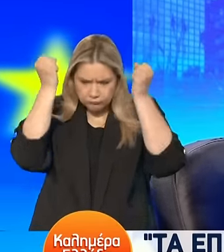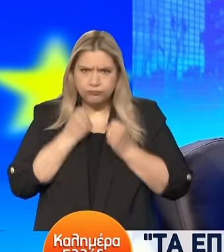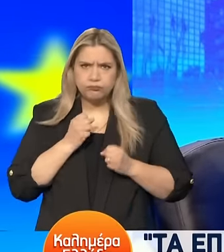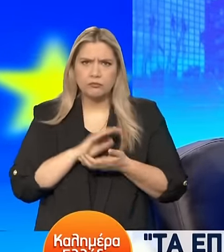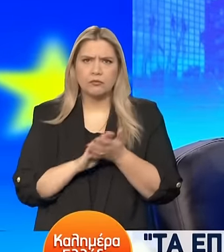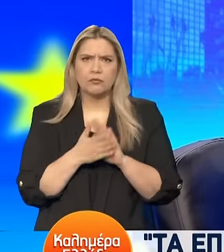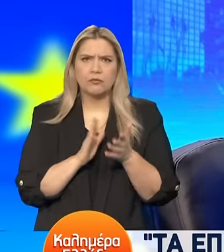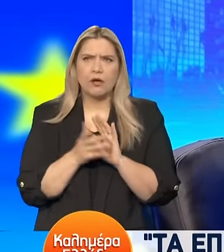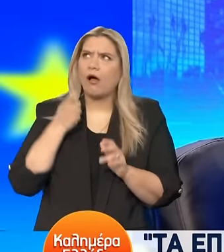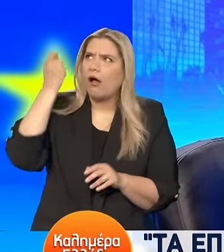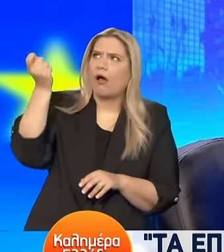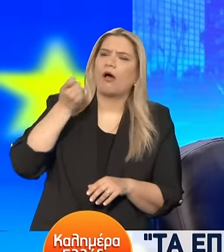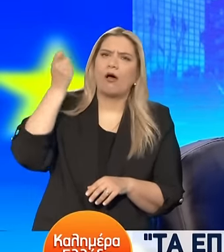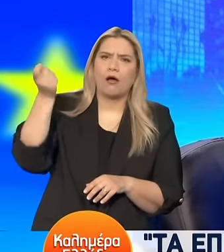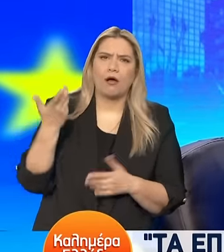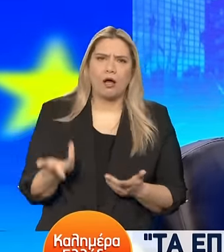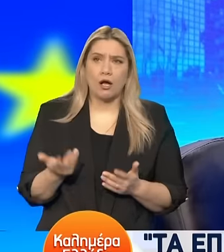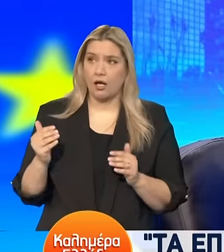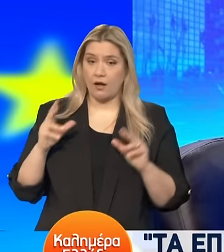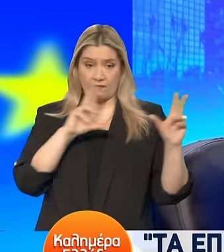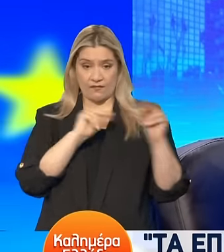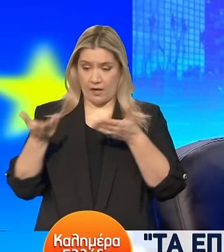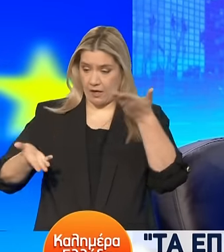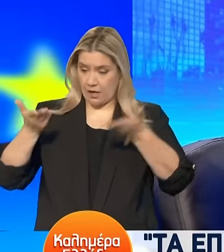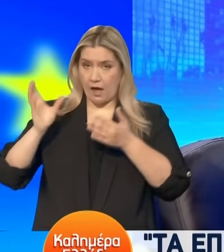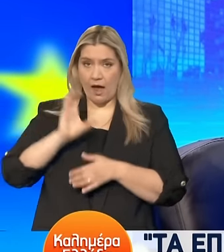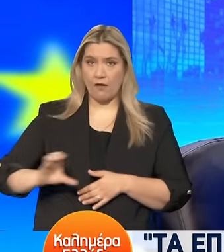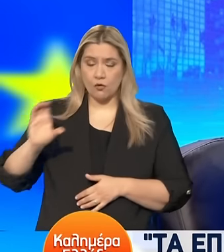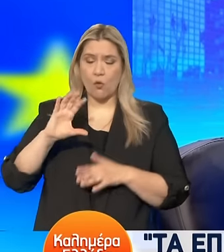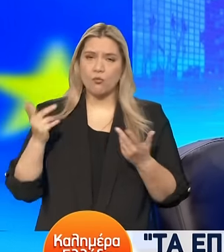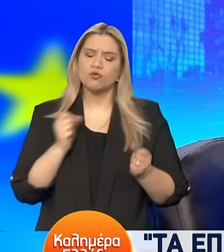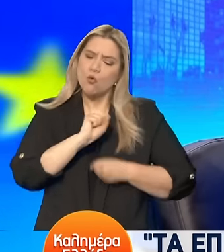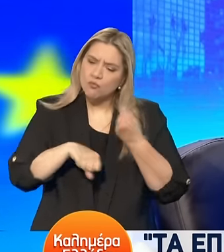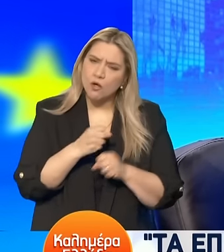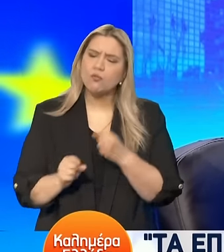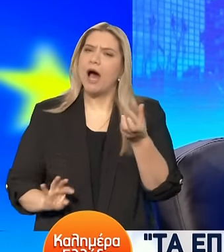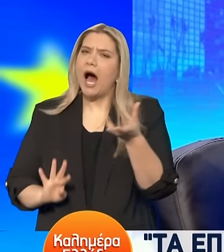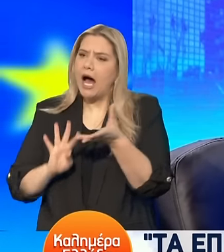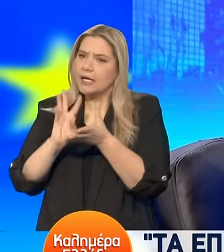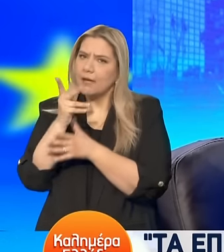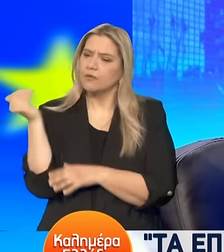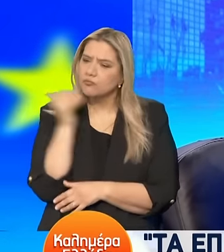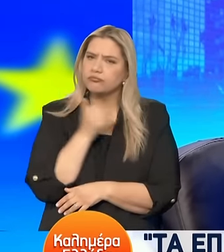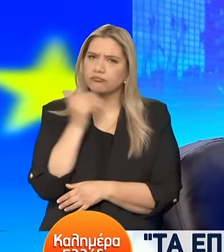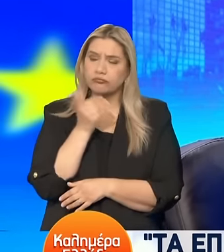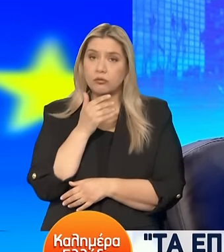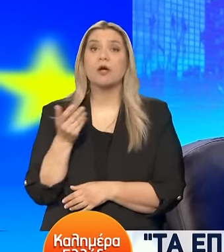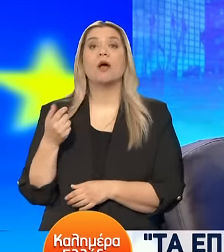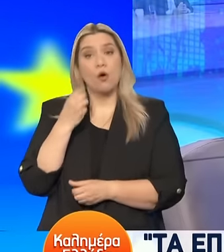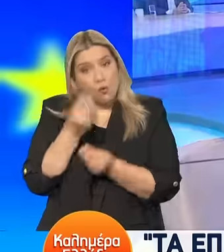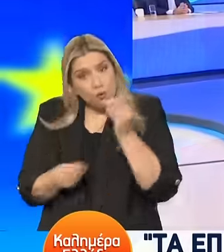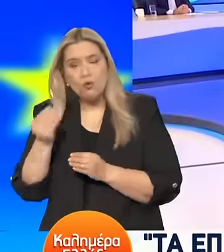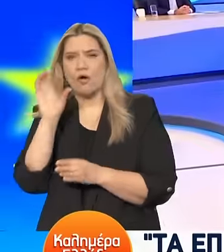Ευρώπη Αλλά αυτό δεν μπορεί να το πετύχουμε Παρά μόνο με ρυθμούς ανάπτυξης Οι οποίοι θα είναι πολύ πιο γρήγοροι από τους υφερβαϊκούς Με πολλές